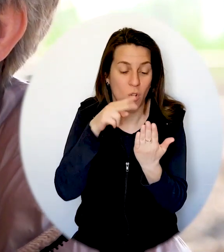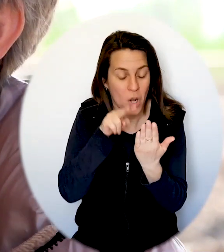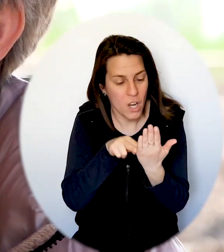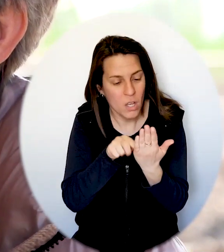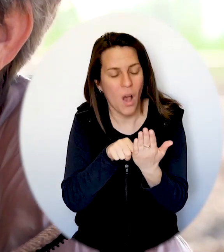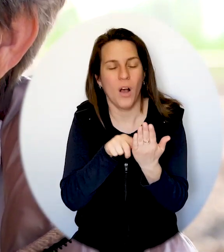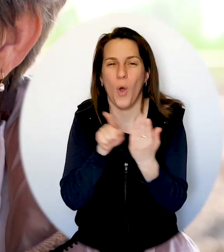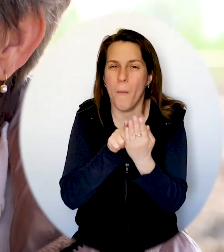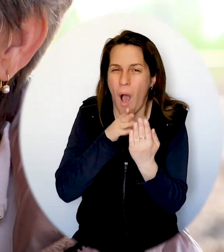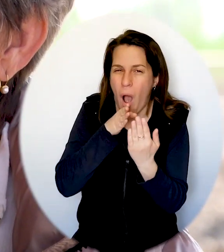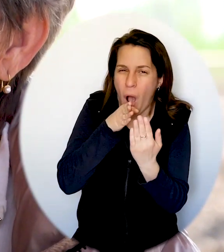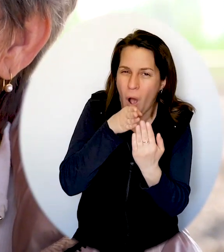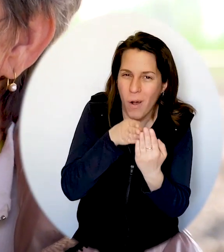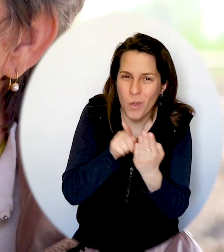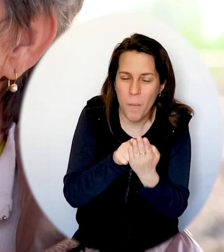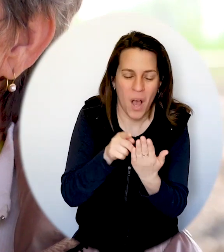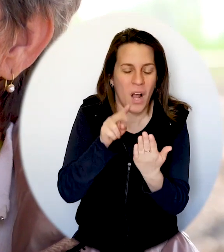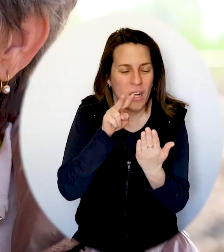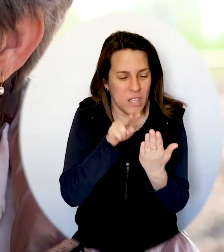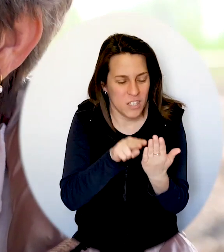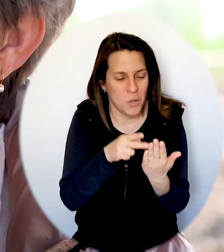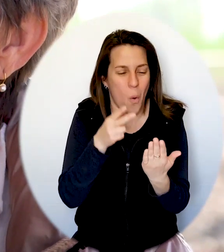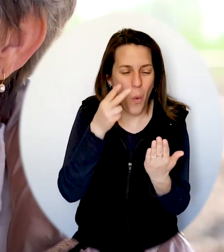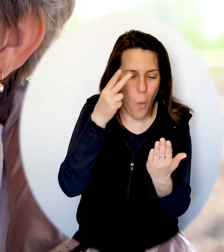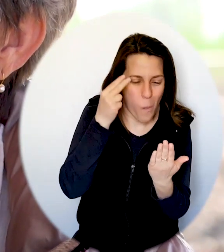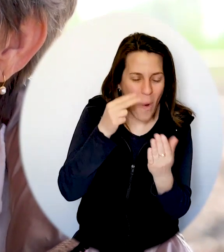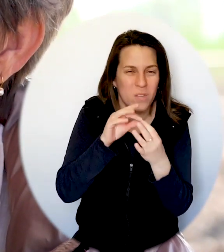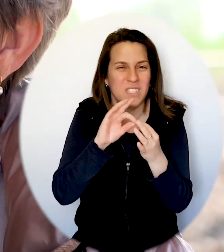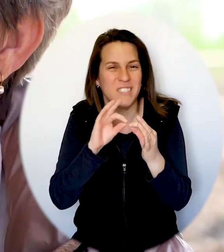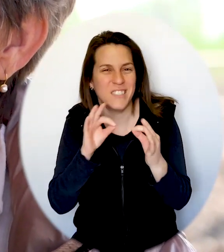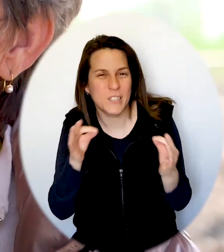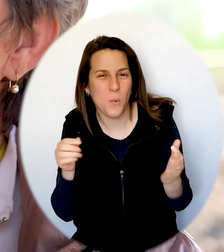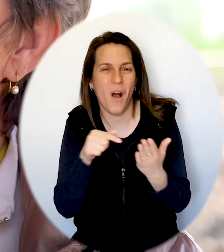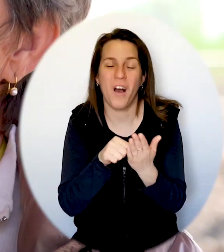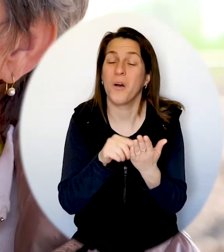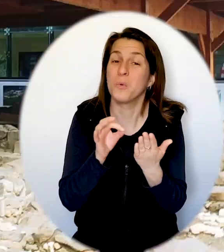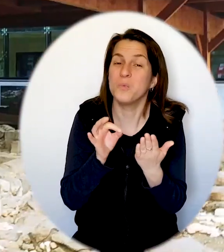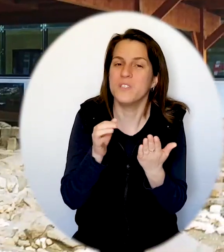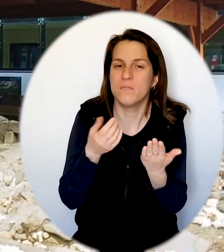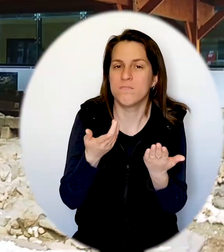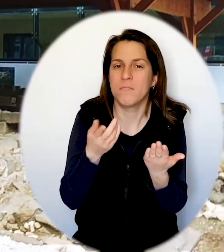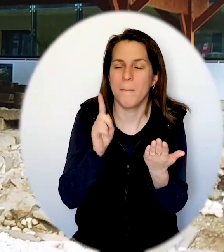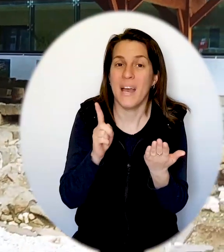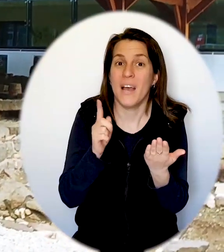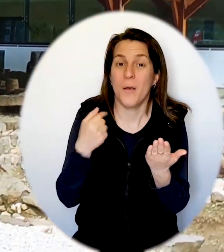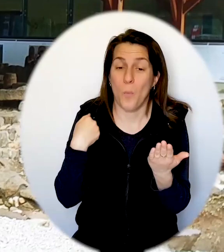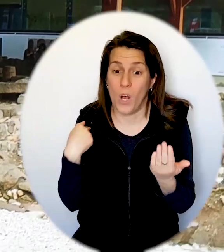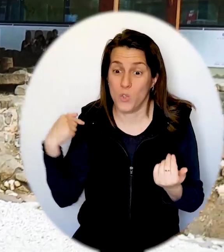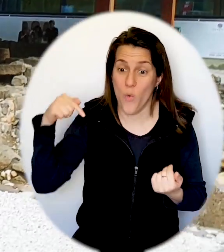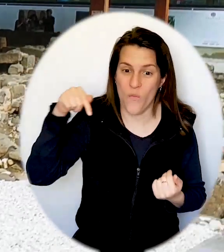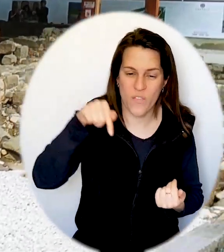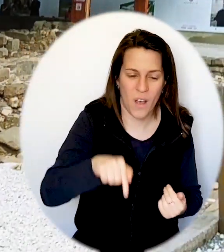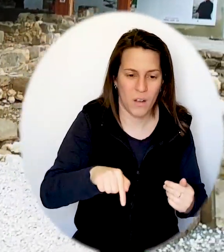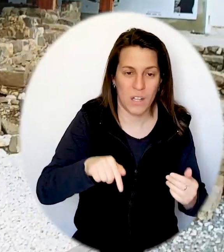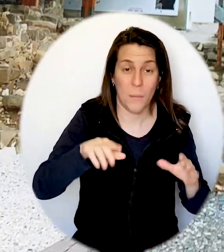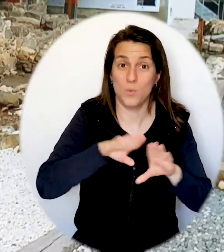je peux rentrer dedans, dans l'idée des histoires, je peux comprendre le message. Mais quand